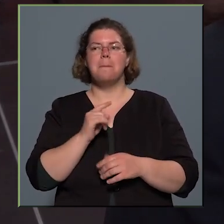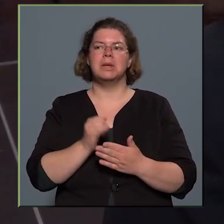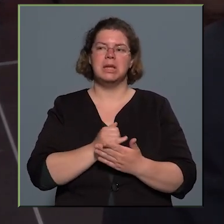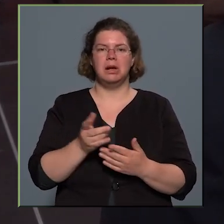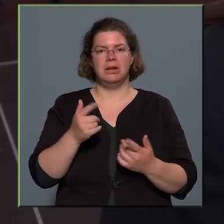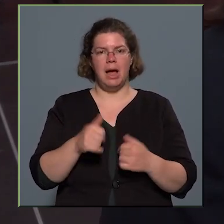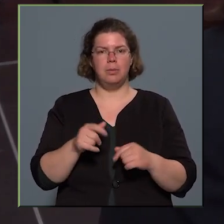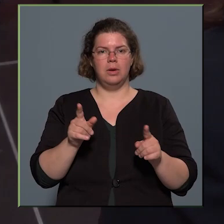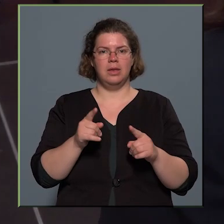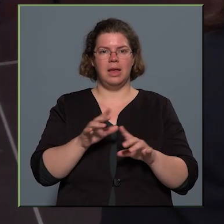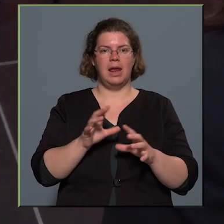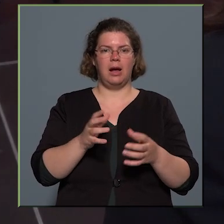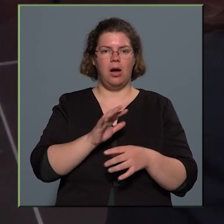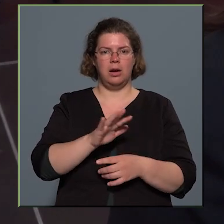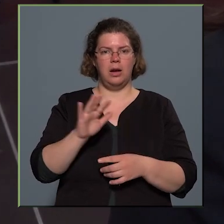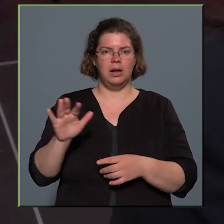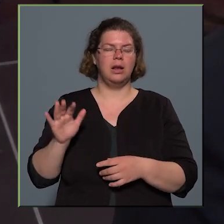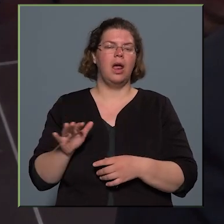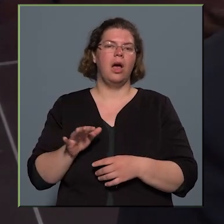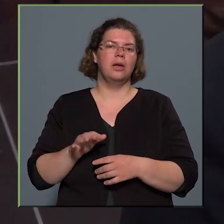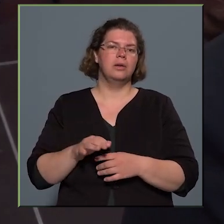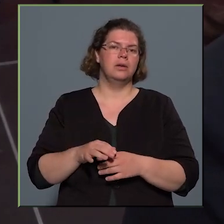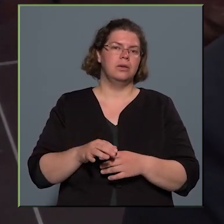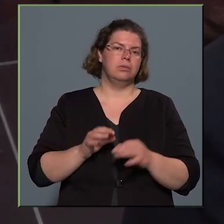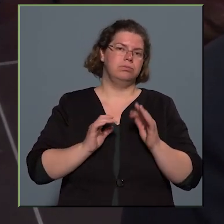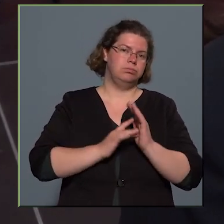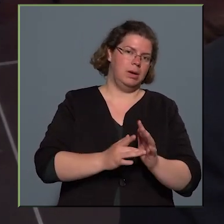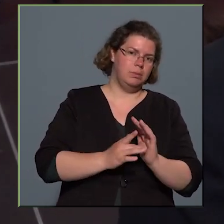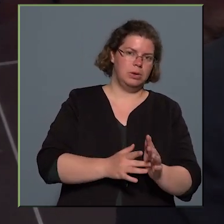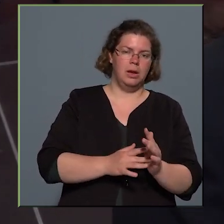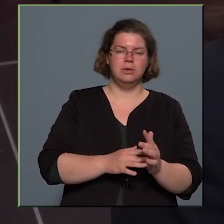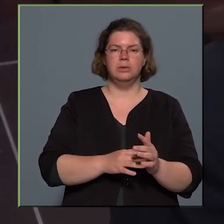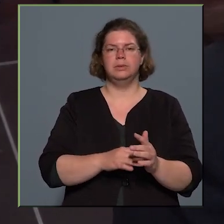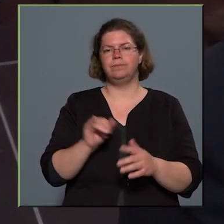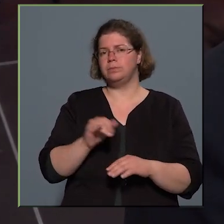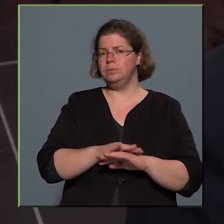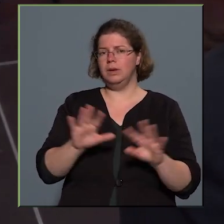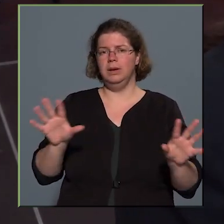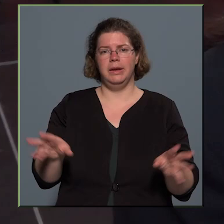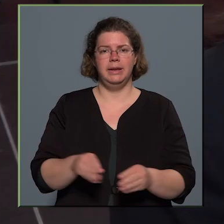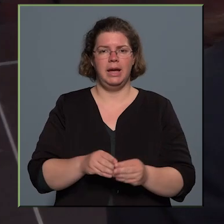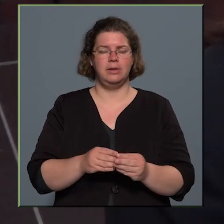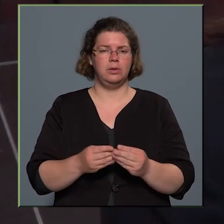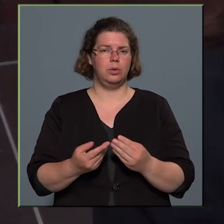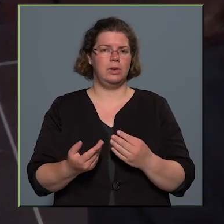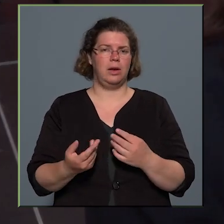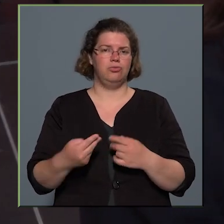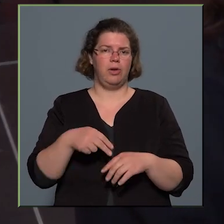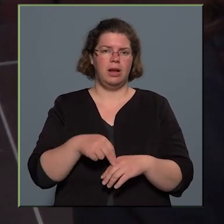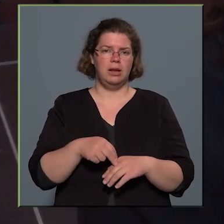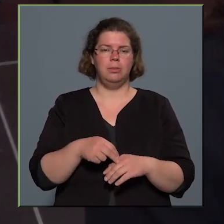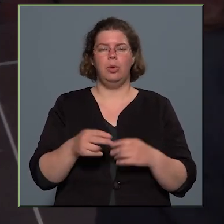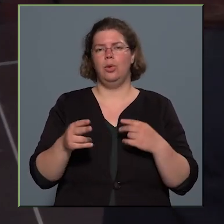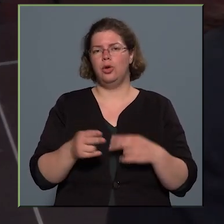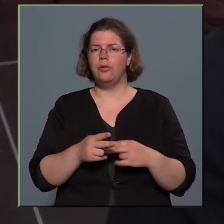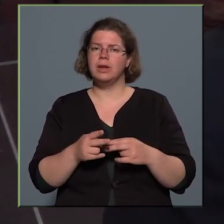zenekarunk számára nyújtő bemutatkozást, és minden együttes föllépő rövidebb